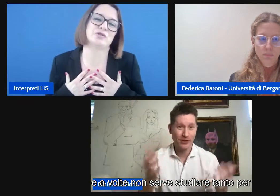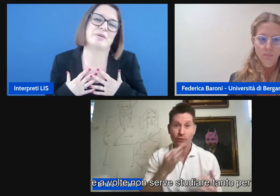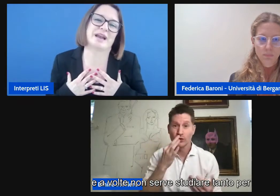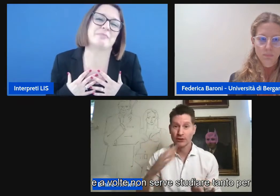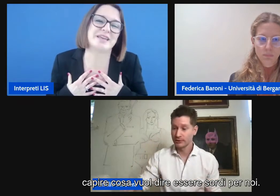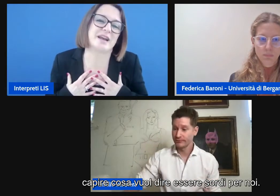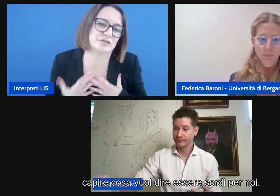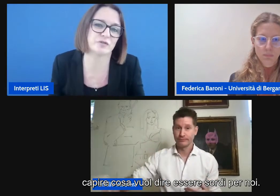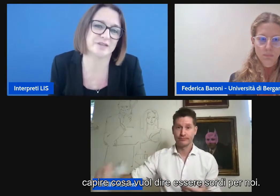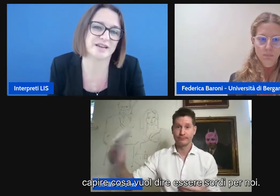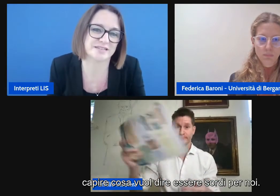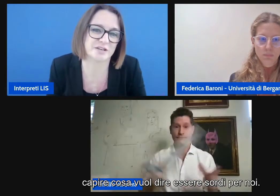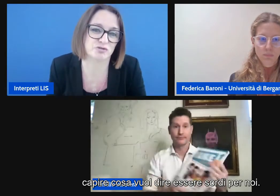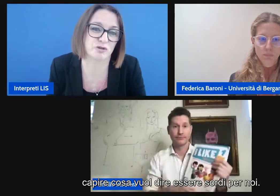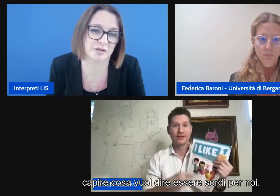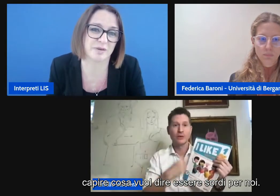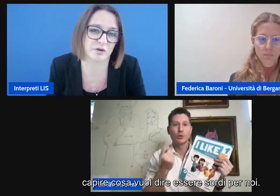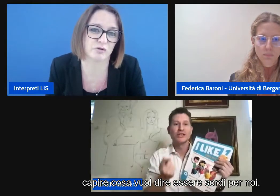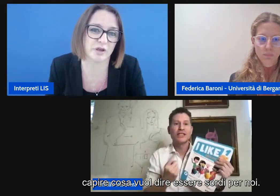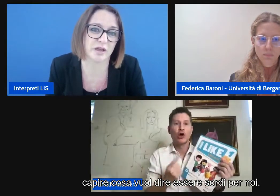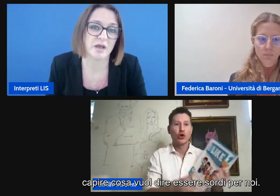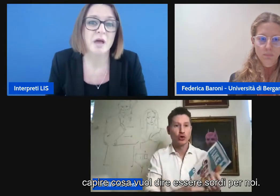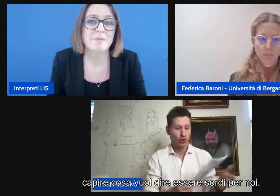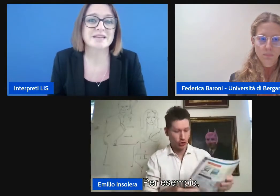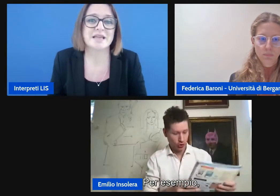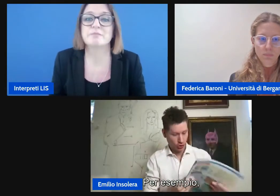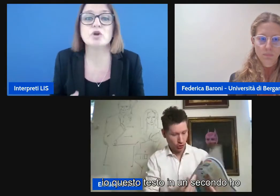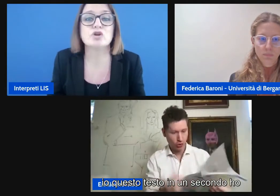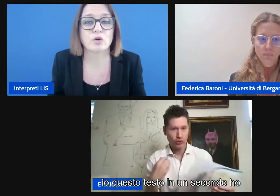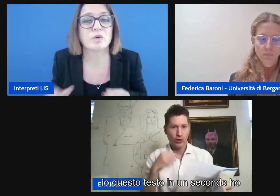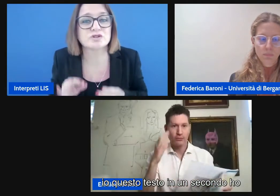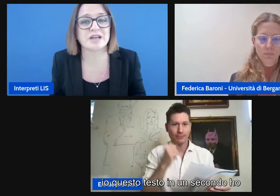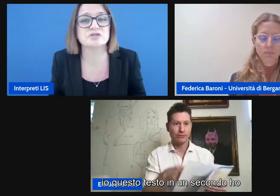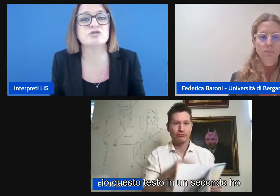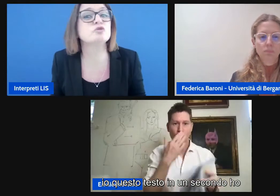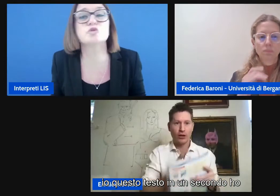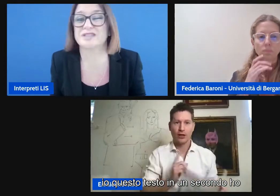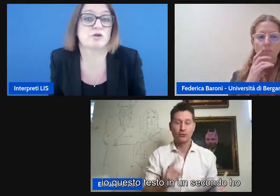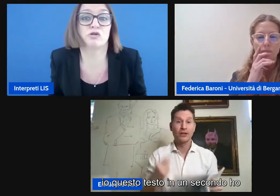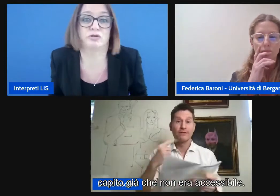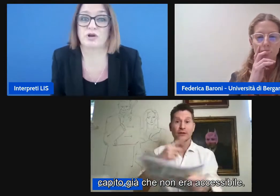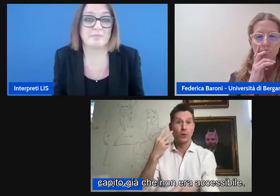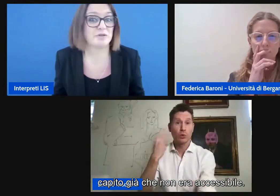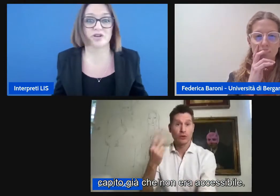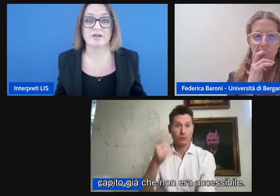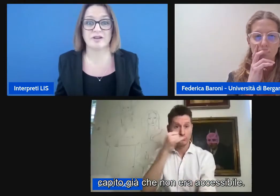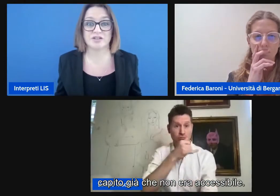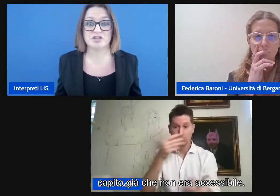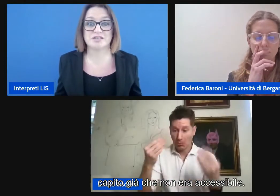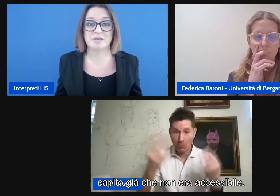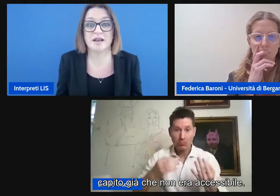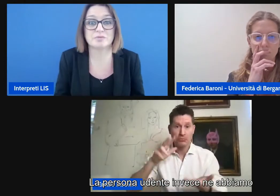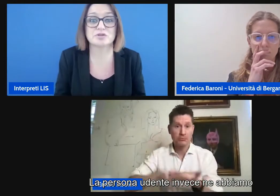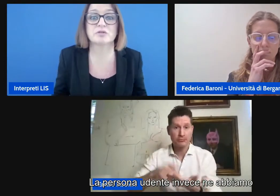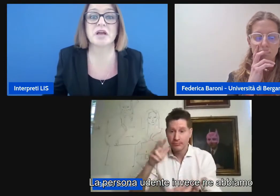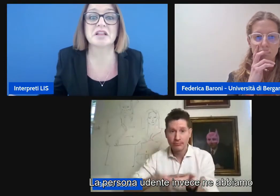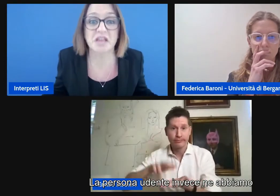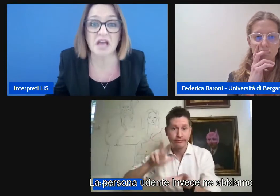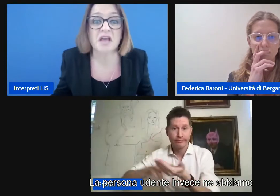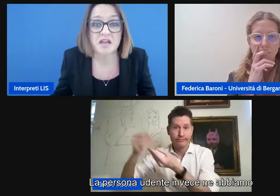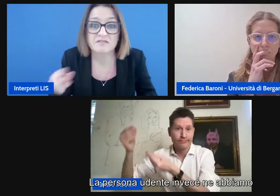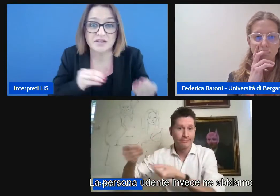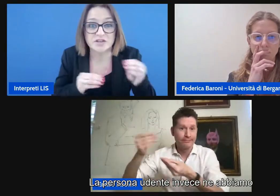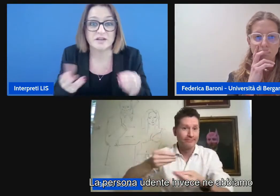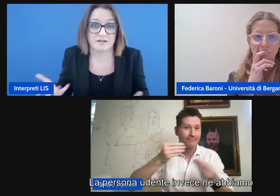studiare tanto per capire cosa vuol dire essere sordi per noi per esempio io questo testo in un secondo ho capito già che non era accessibile la persona